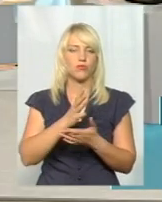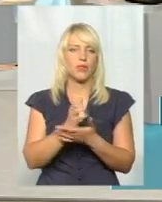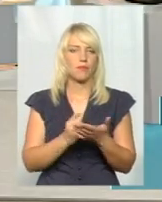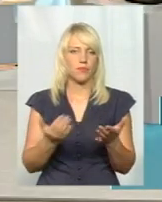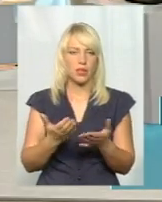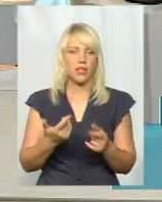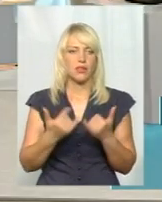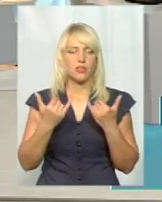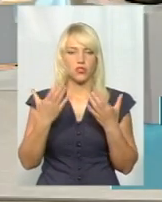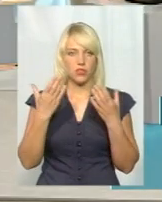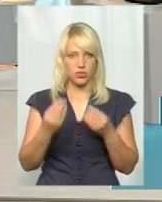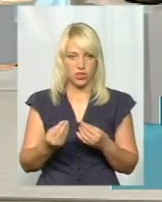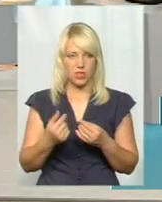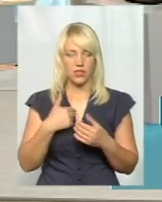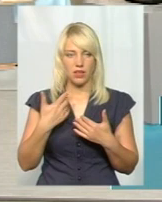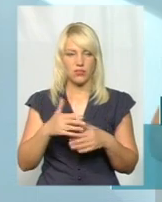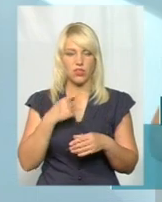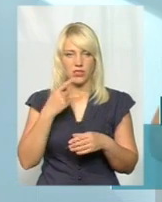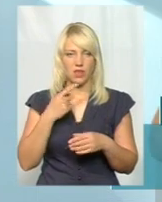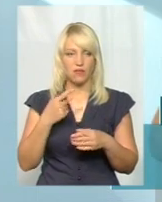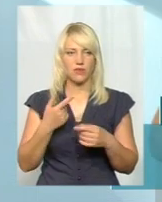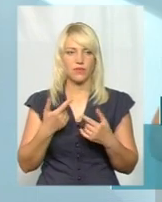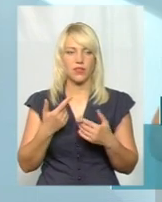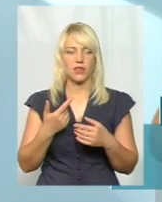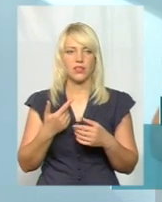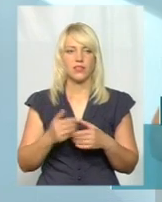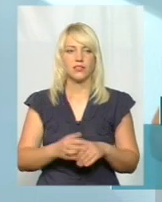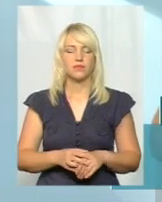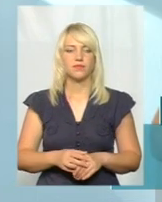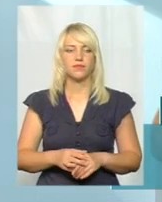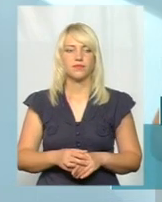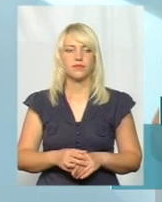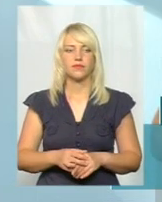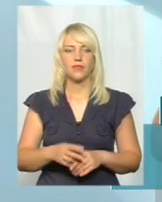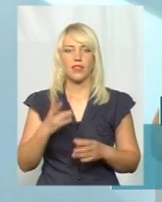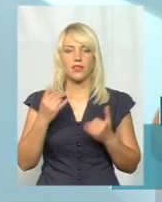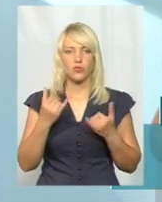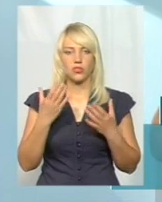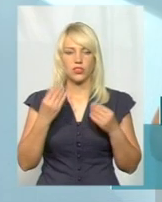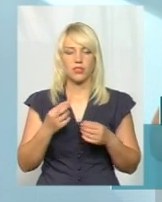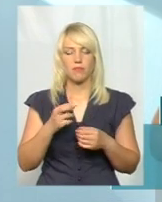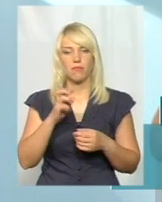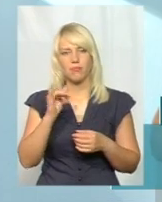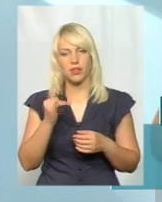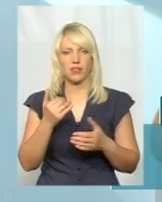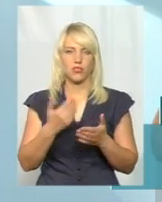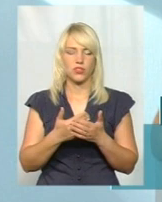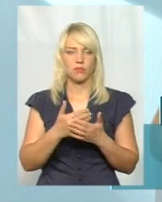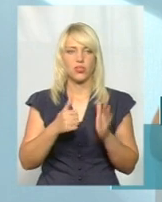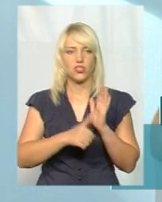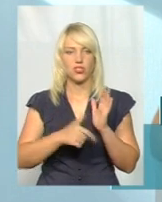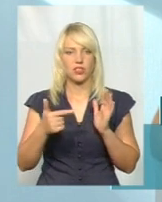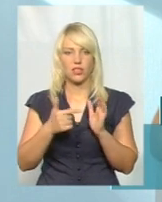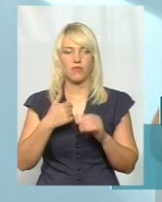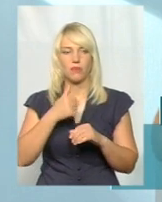На сьогоднішній день я вже давав, казав це, по-моєму, на 33-му каналі. Я казав вже, на сьогоднішній день хоча б 6 гривень. І ми попробували